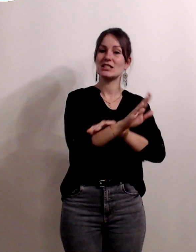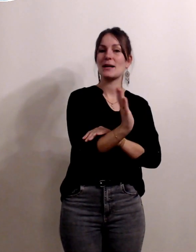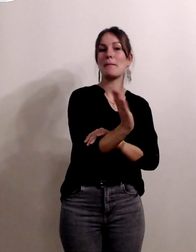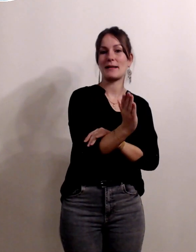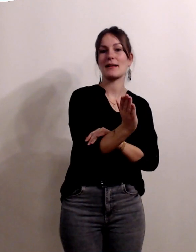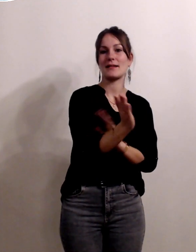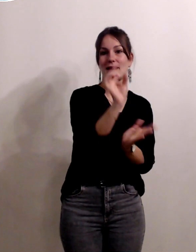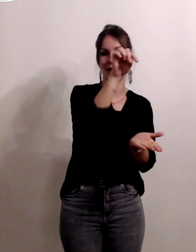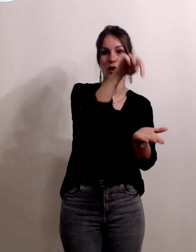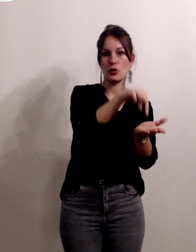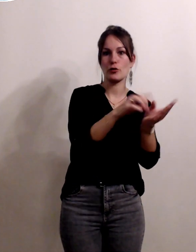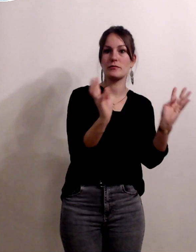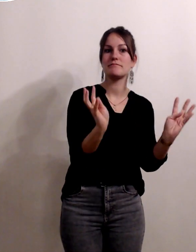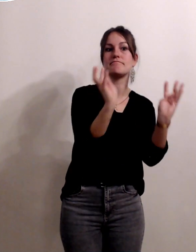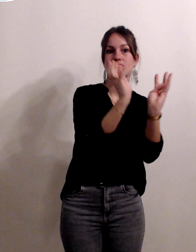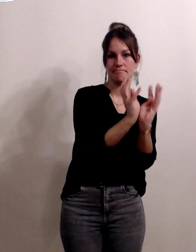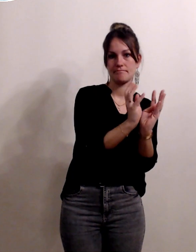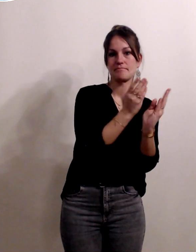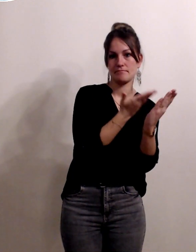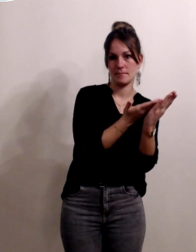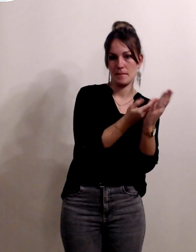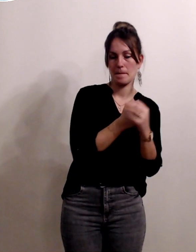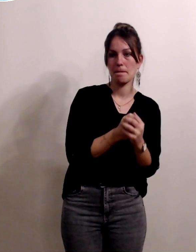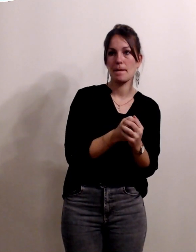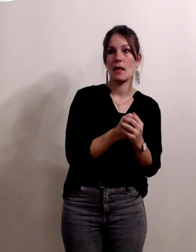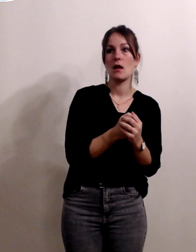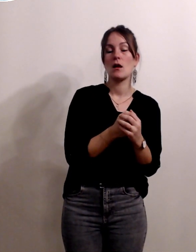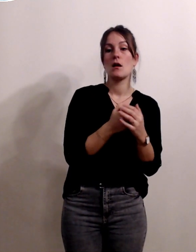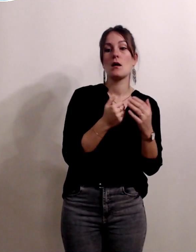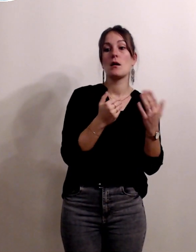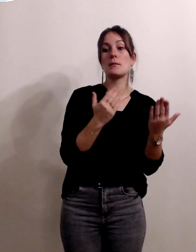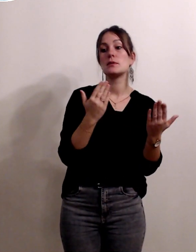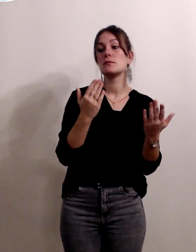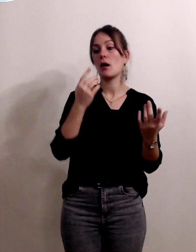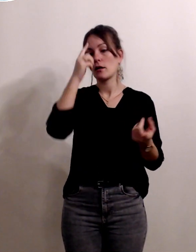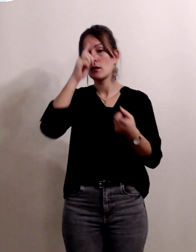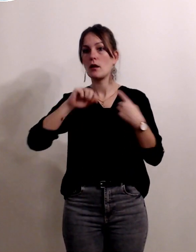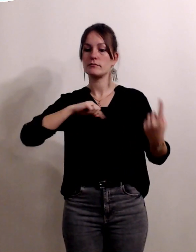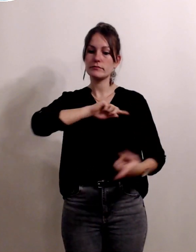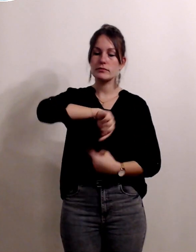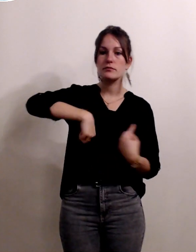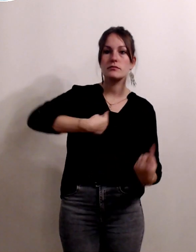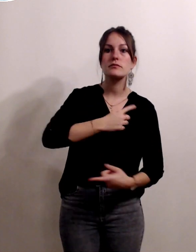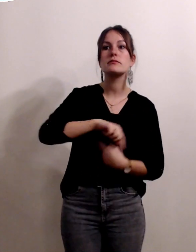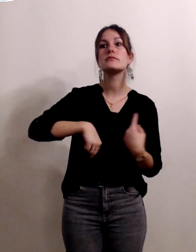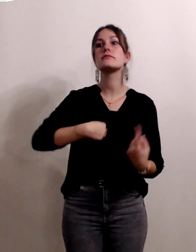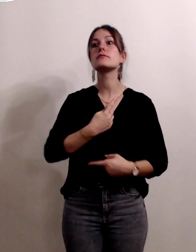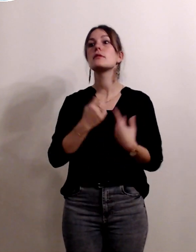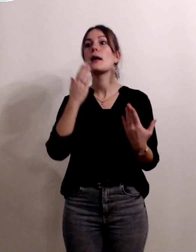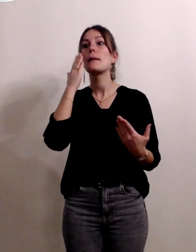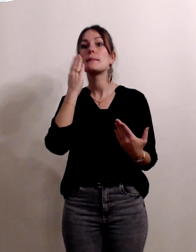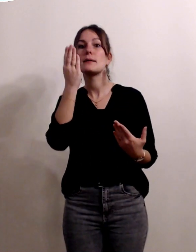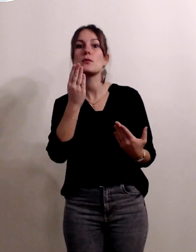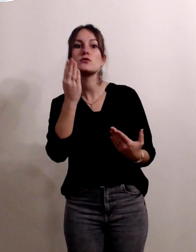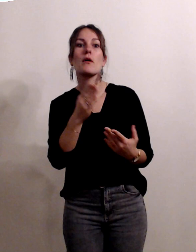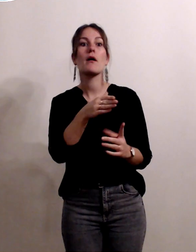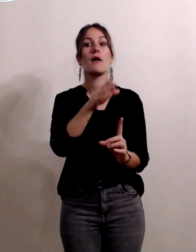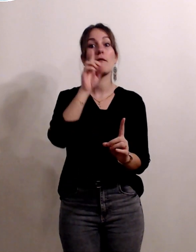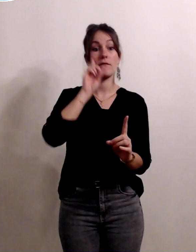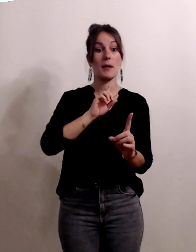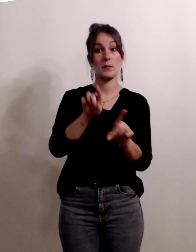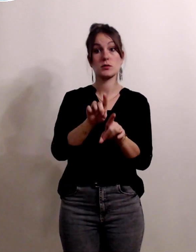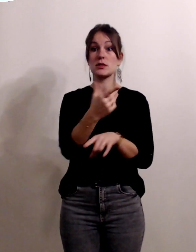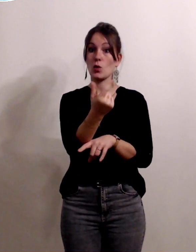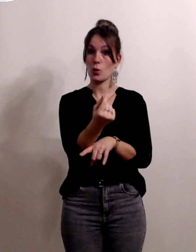pour apporter pour répondre un à la physiologie et aux prises en charge physiologiques souhaitées par les femmes et les couples